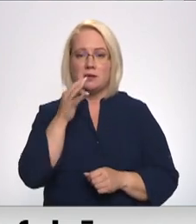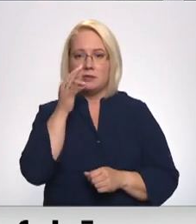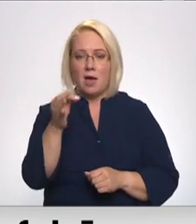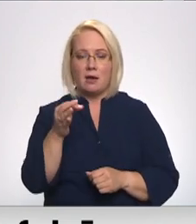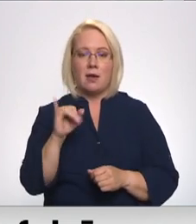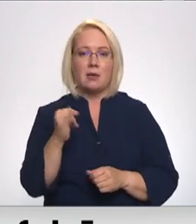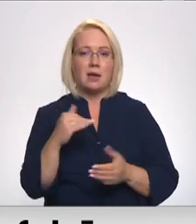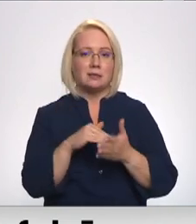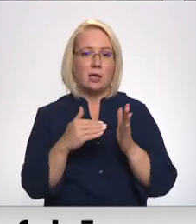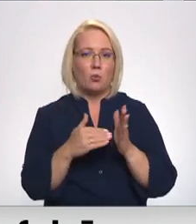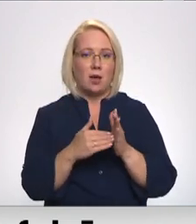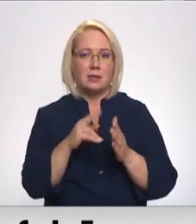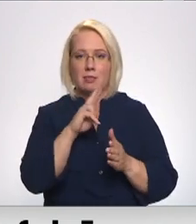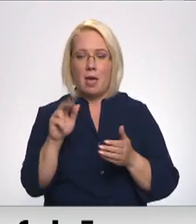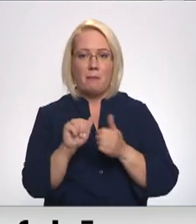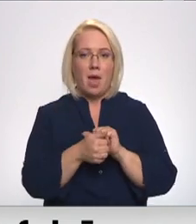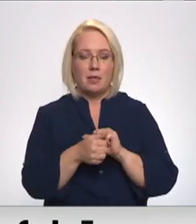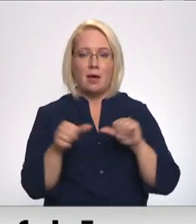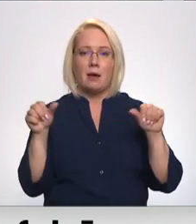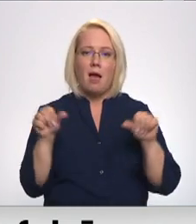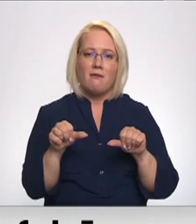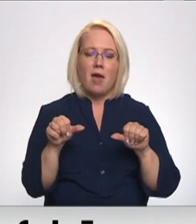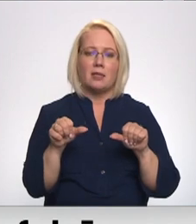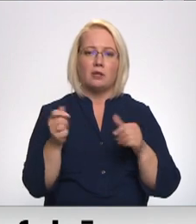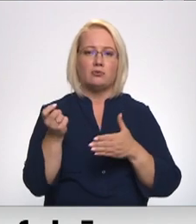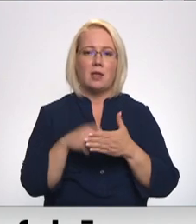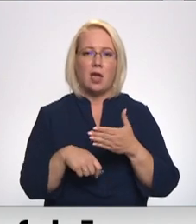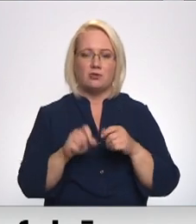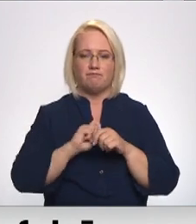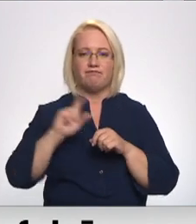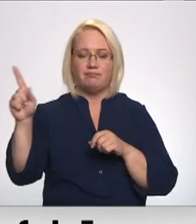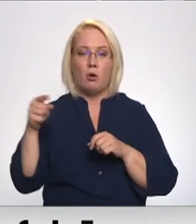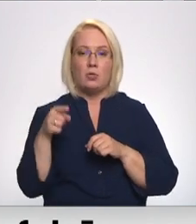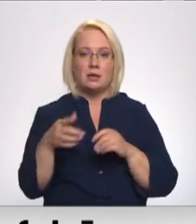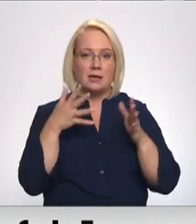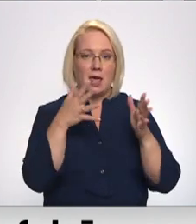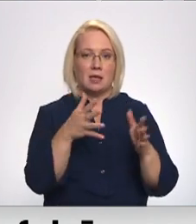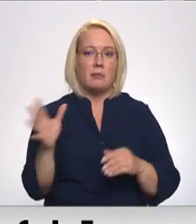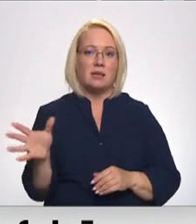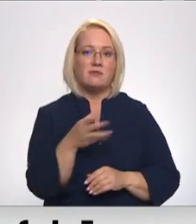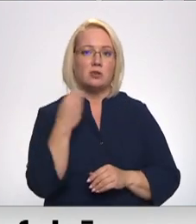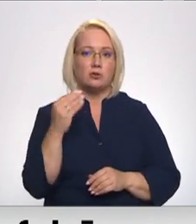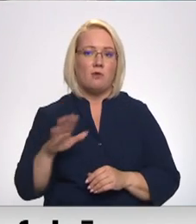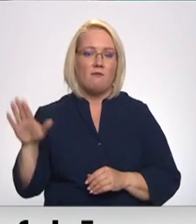nemainīsies, ēstovju slēgšana var būt plaša. Un vēlāk tas ietekmēs visu valsts ekonomiku.